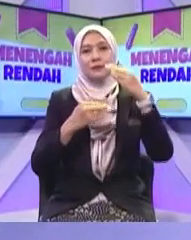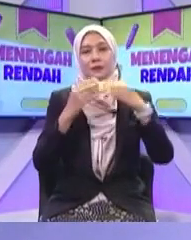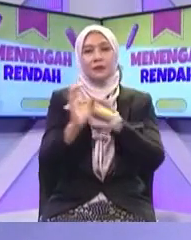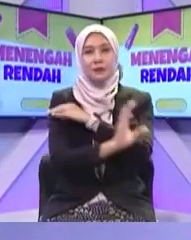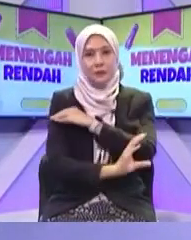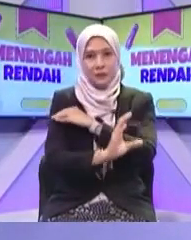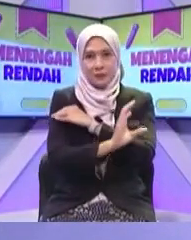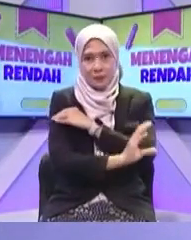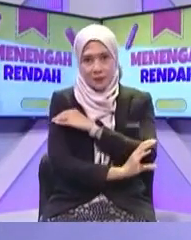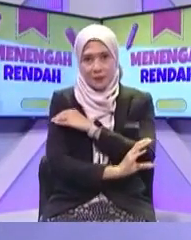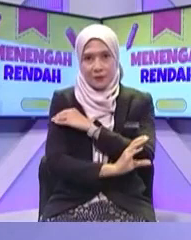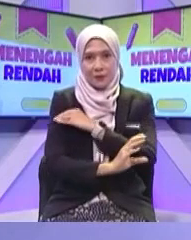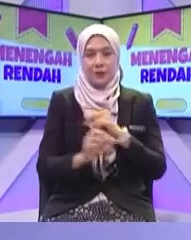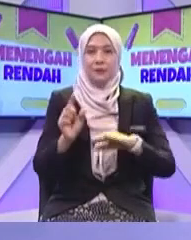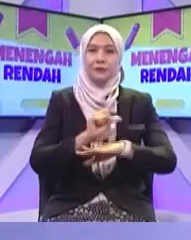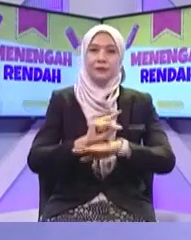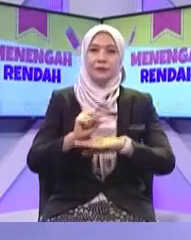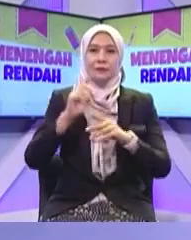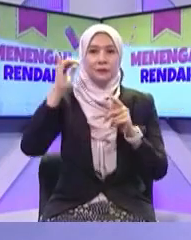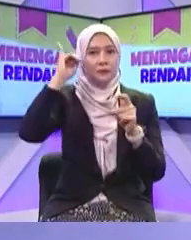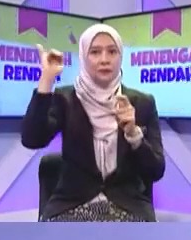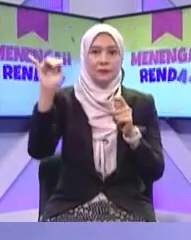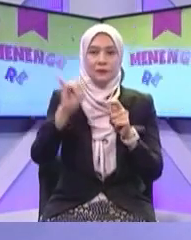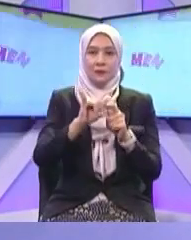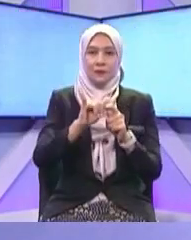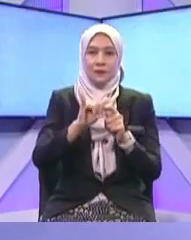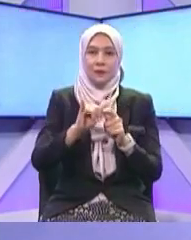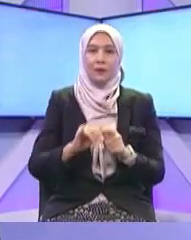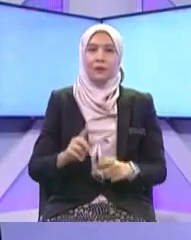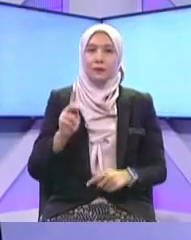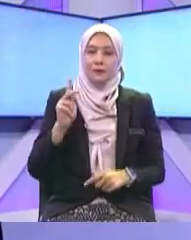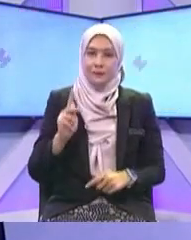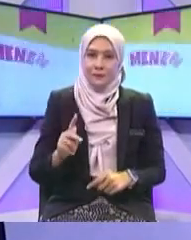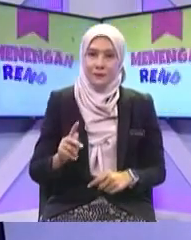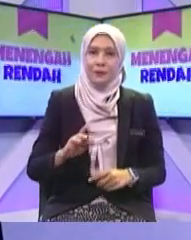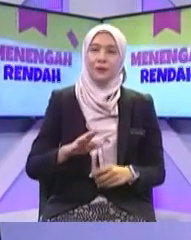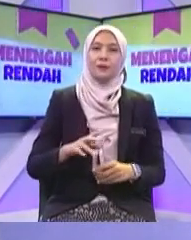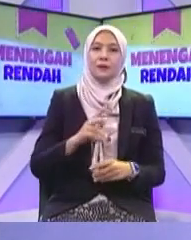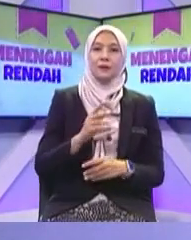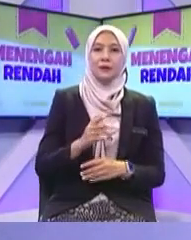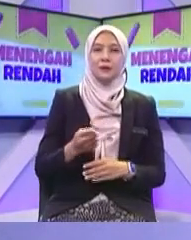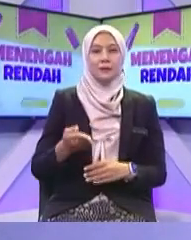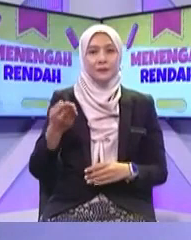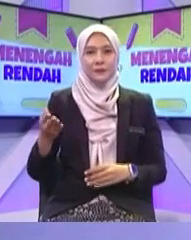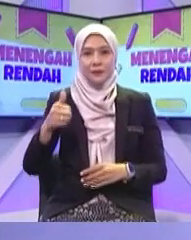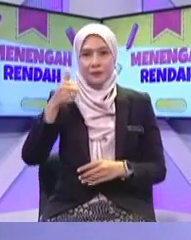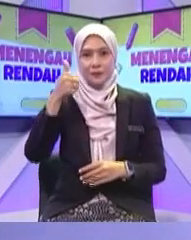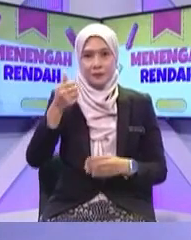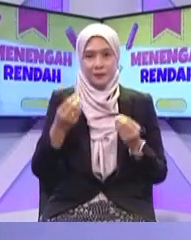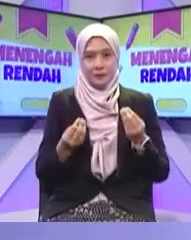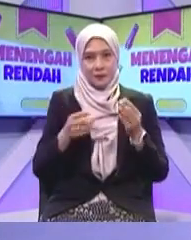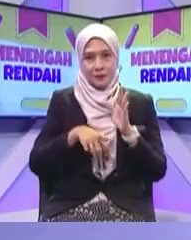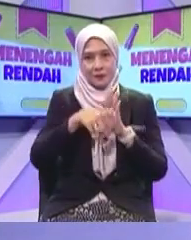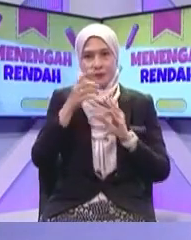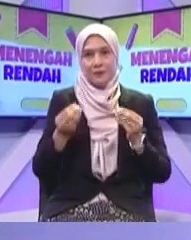negatif ada kesan positif yang pastinya yang positif itu lebih banyak berbanding dengan negatif elakkan perkara negatif dan kita belajar